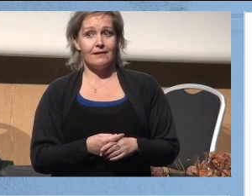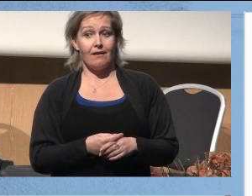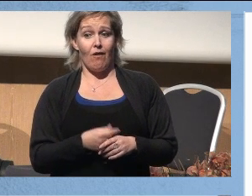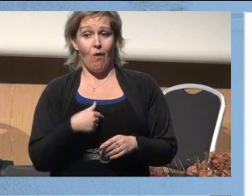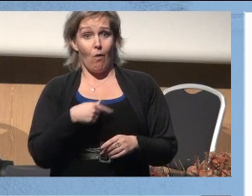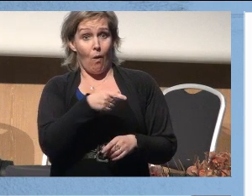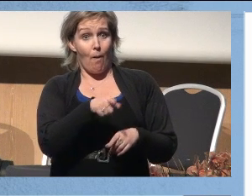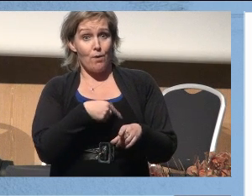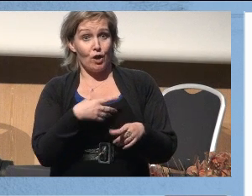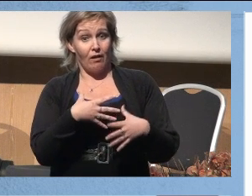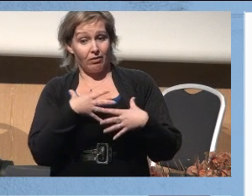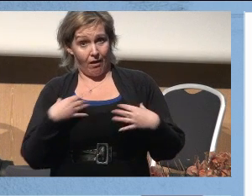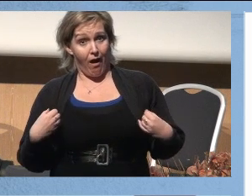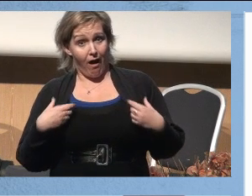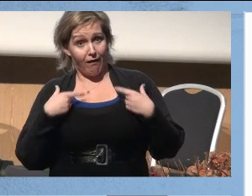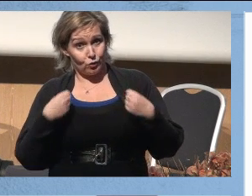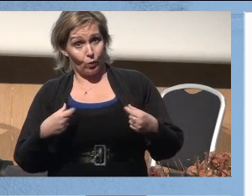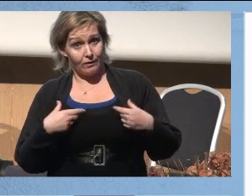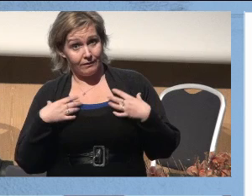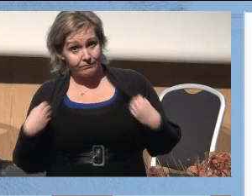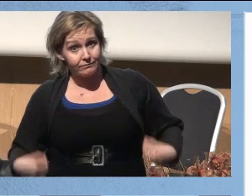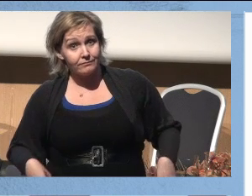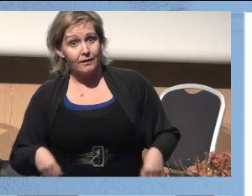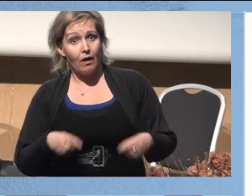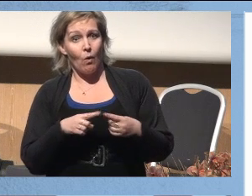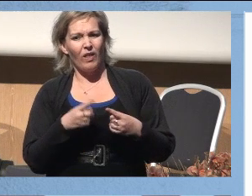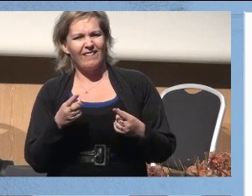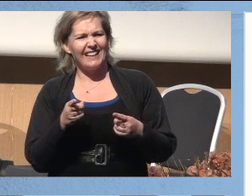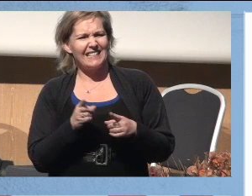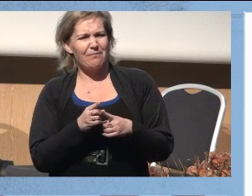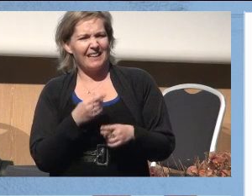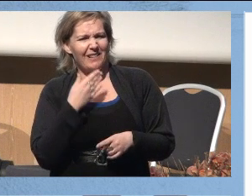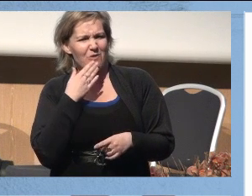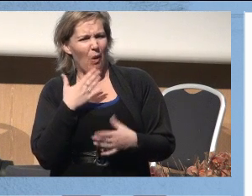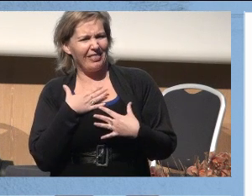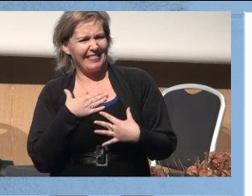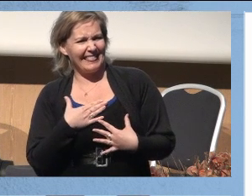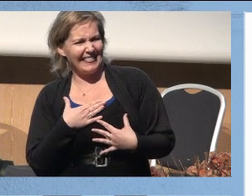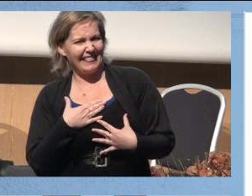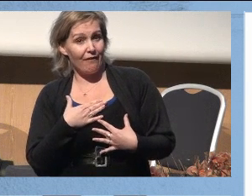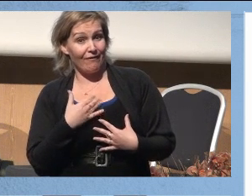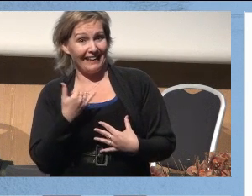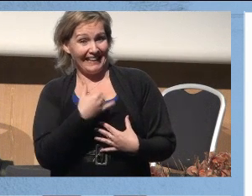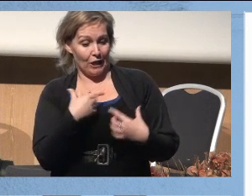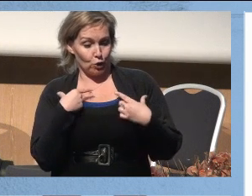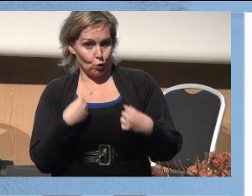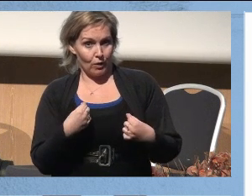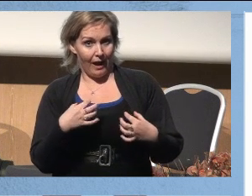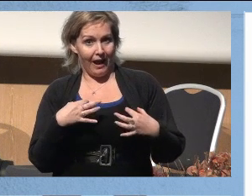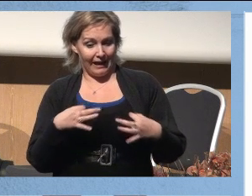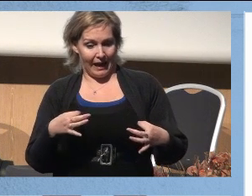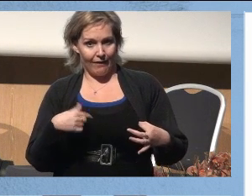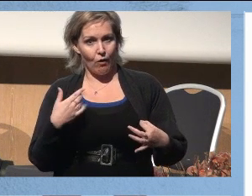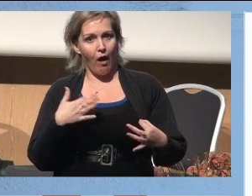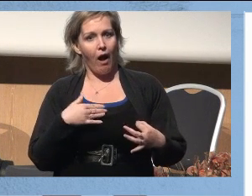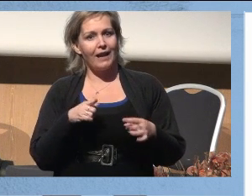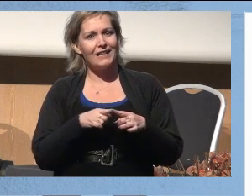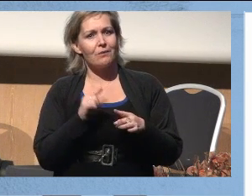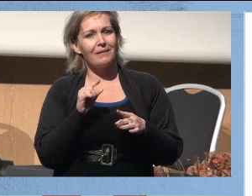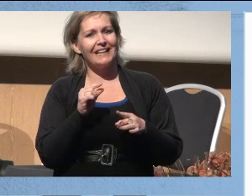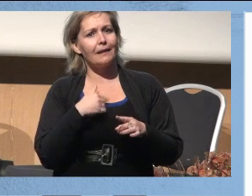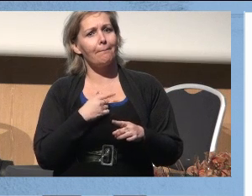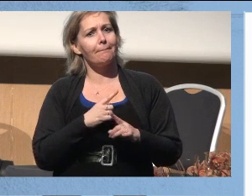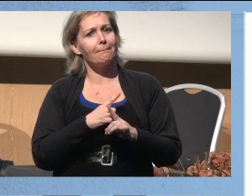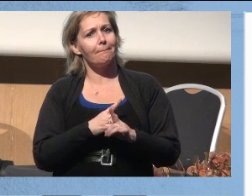Så begynte han da å ta av meg skjorten. Og det var liksom ikke noe godt. Fordi i skjorta og i klærne våre så sitter litt av